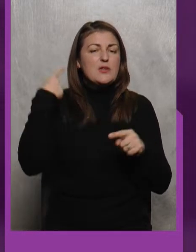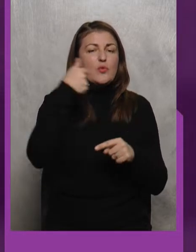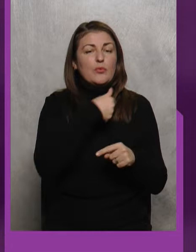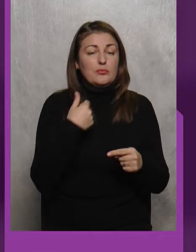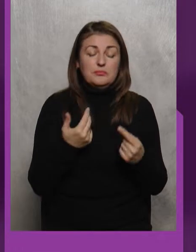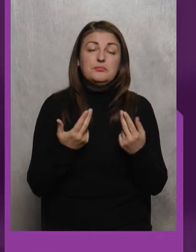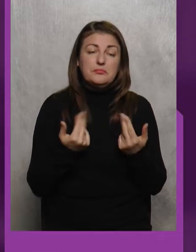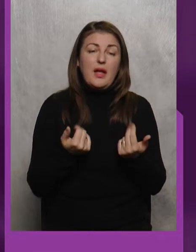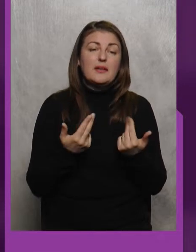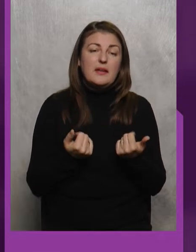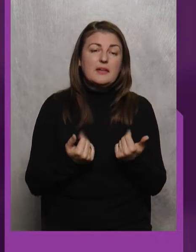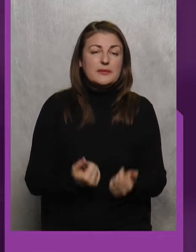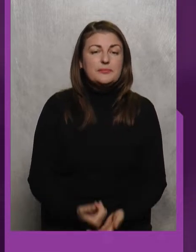року Так